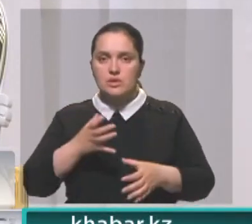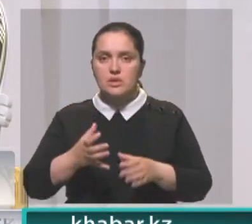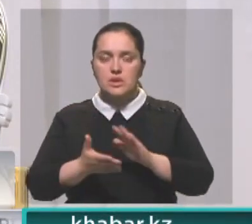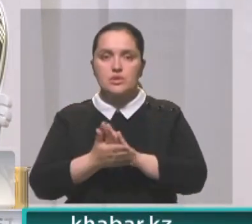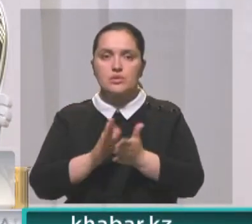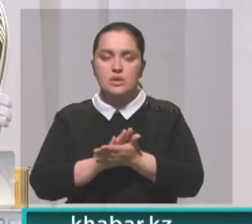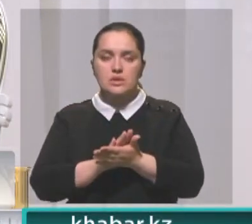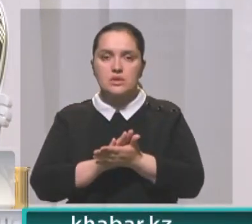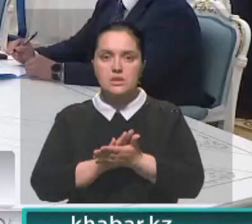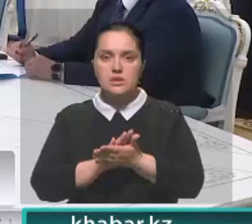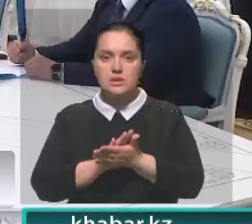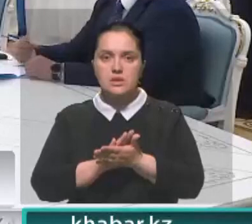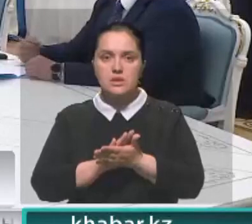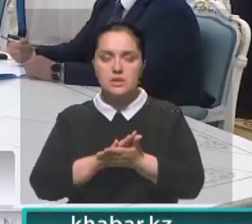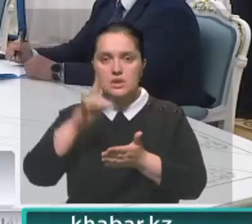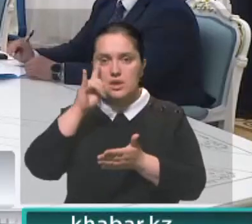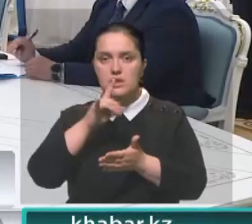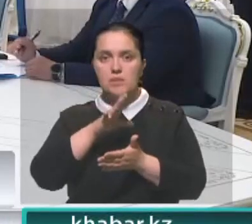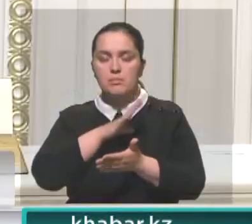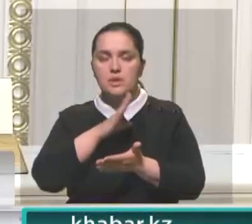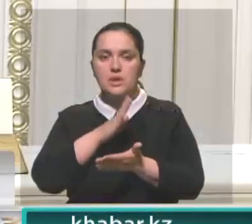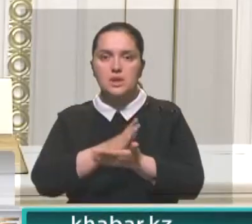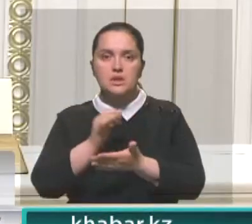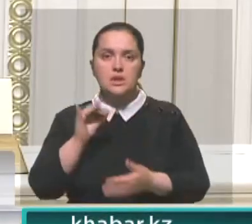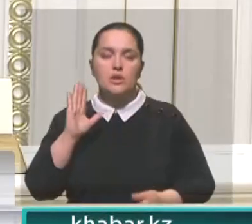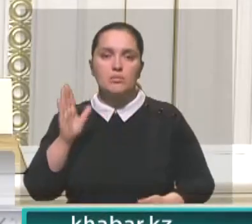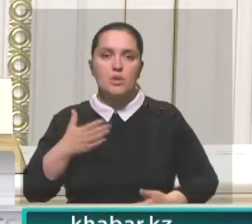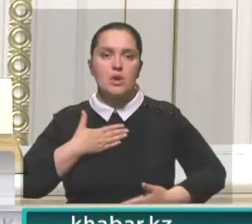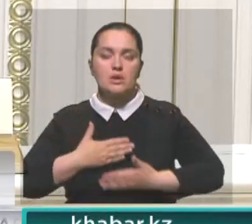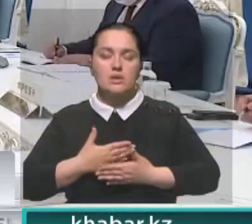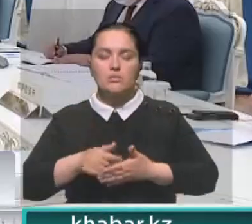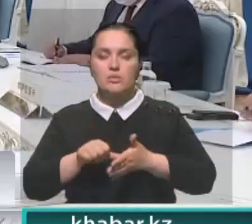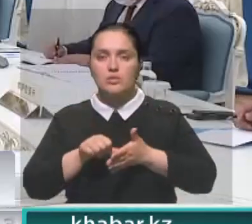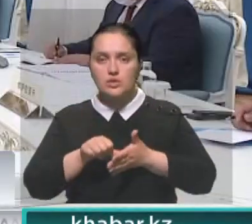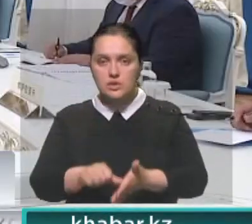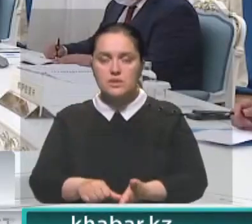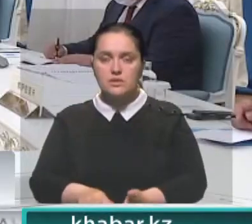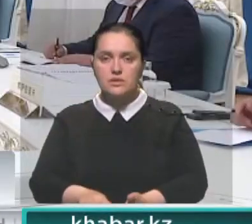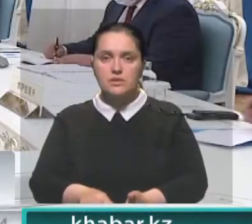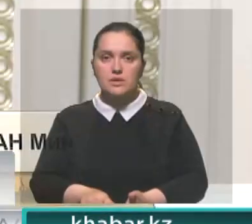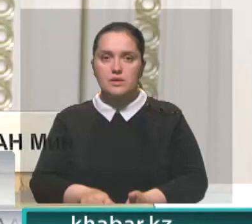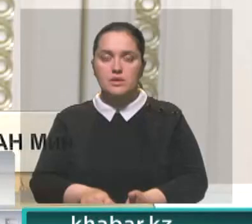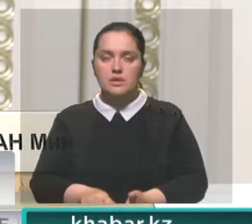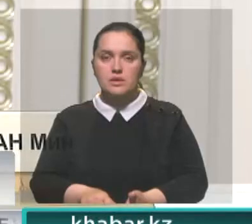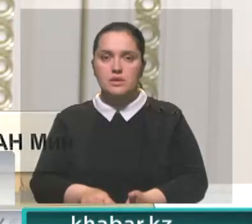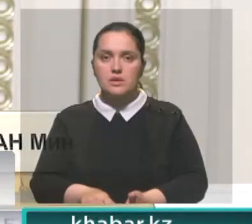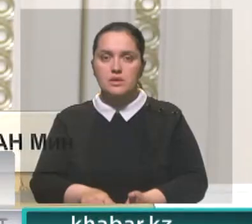Поэтому Каустан был, есть и будет активным участником Шанхайской организации сотрудничества.